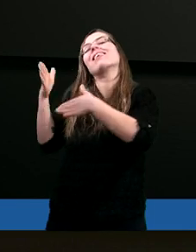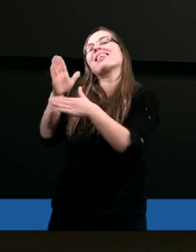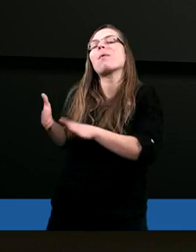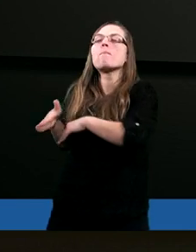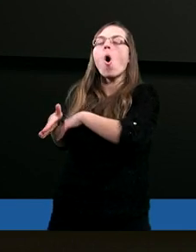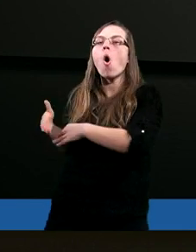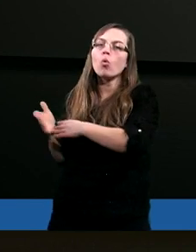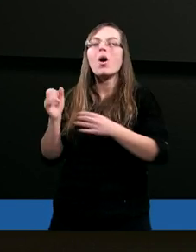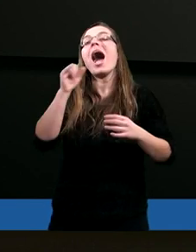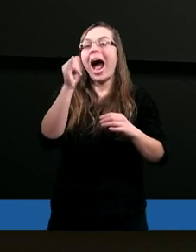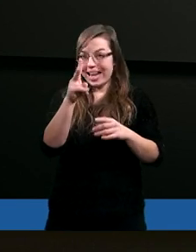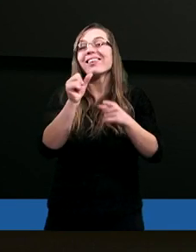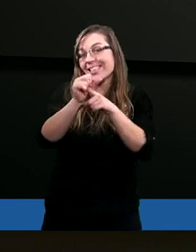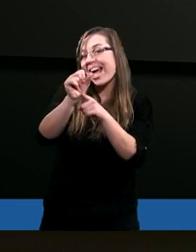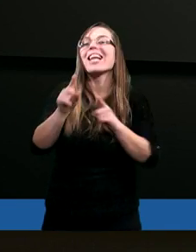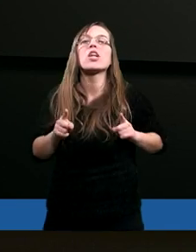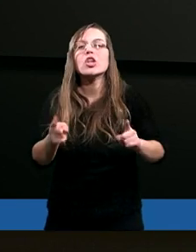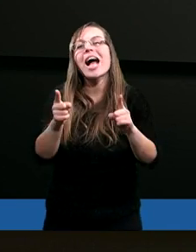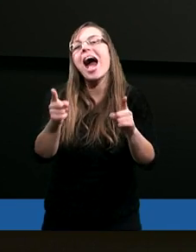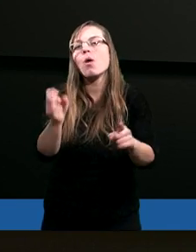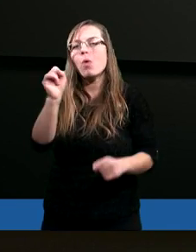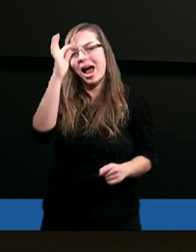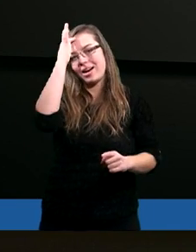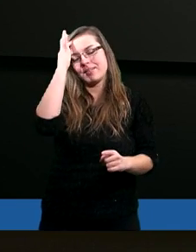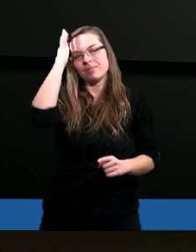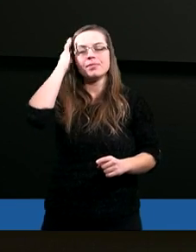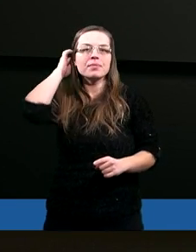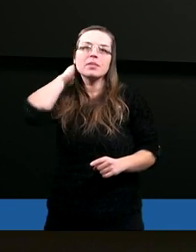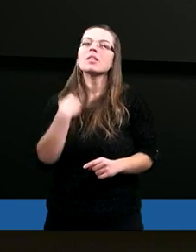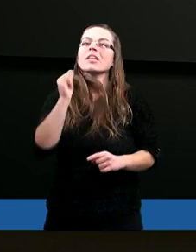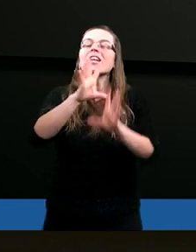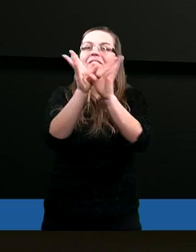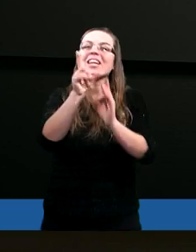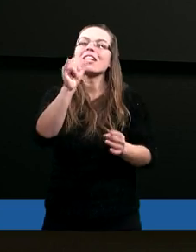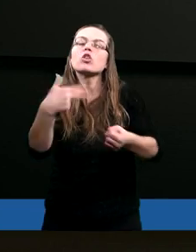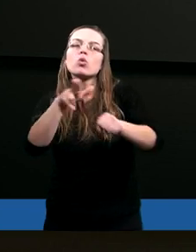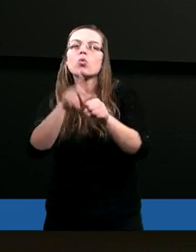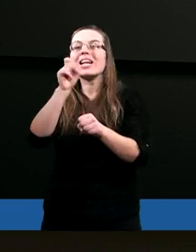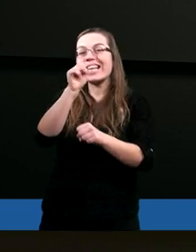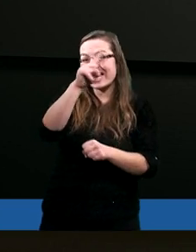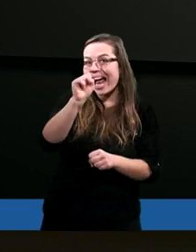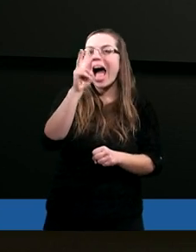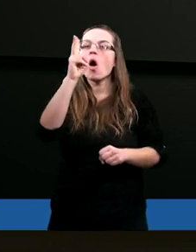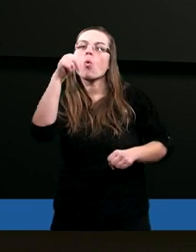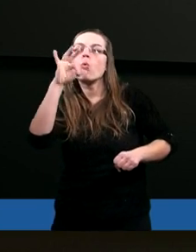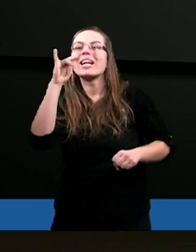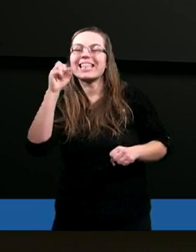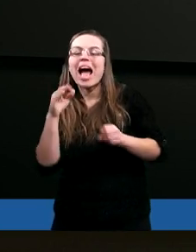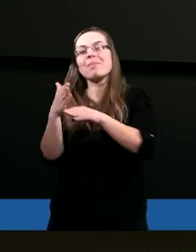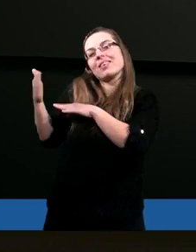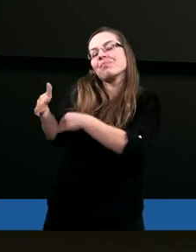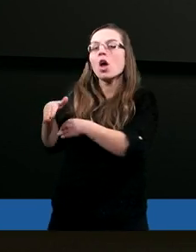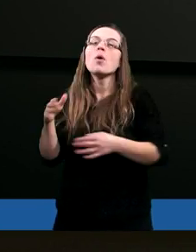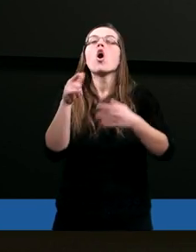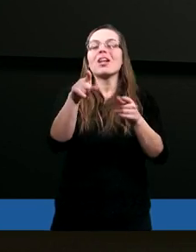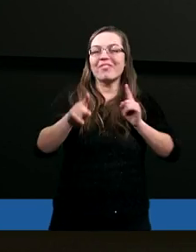a jednak działa. I ci wszyscy, którzy gdzieś tam za kulisami są i wykonują jakąś